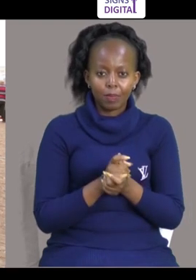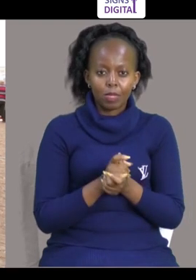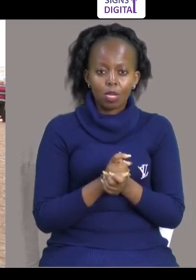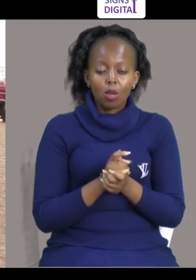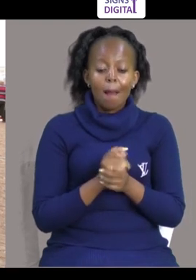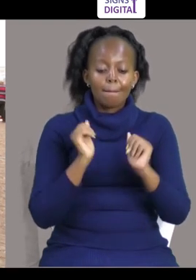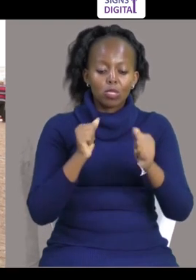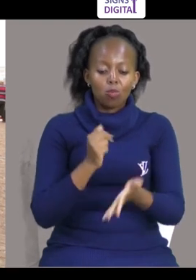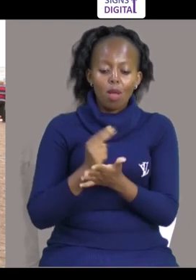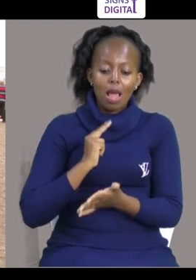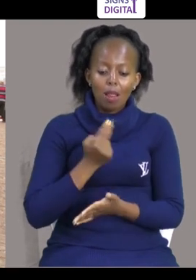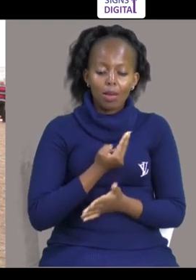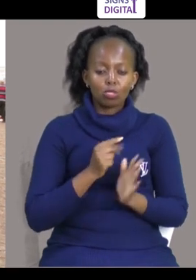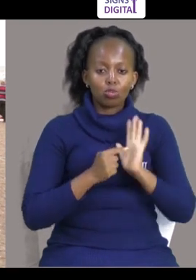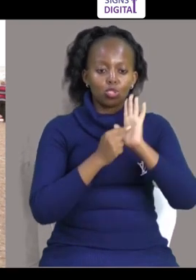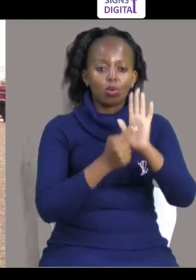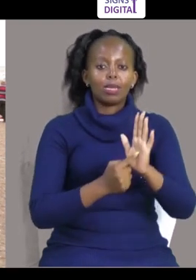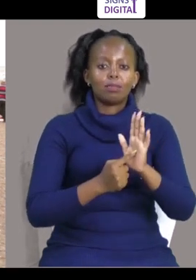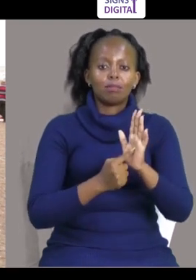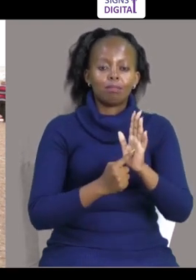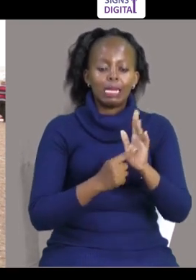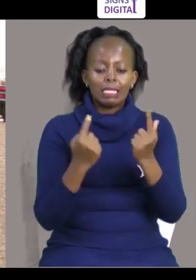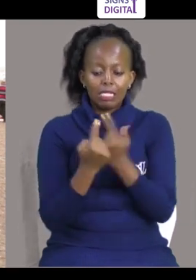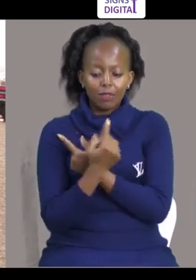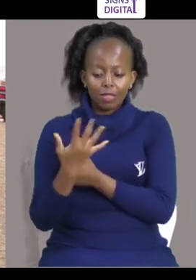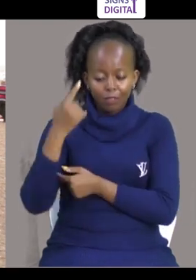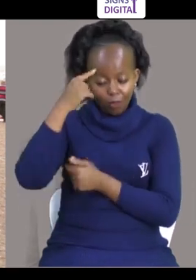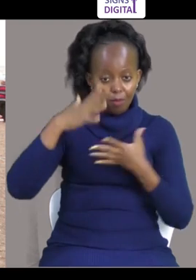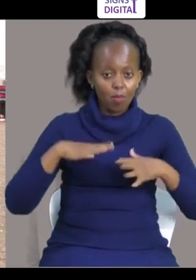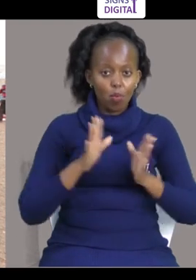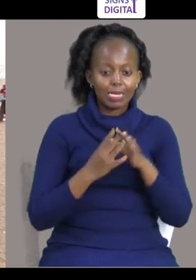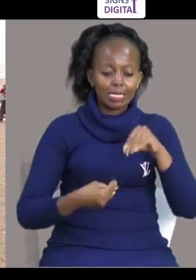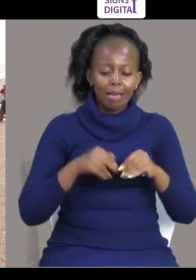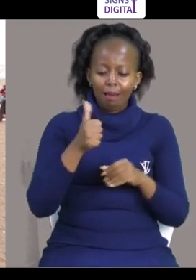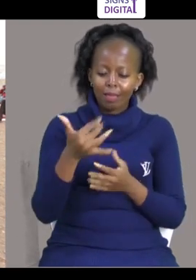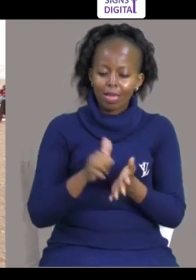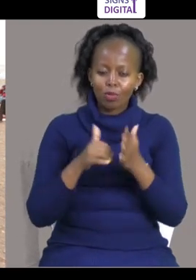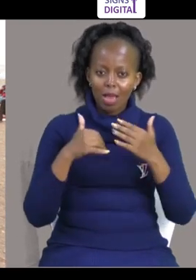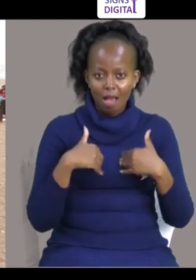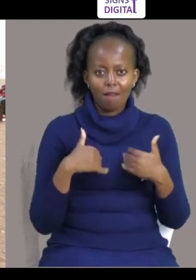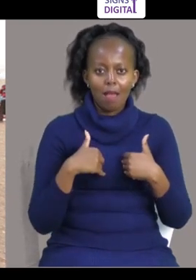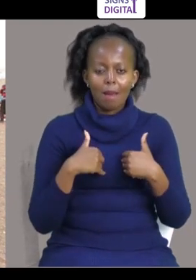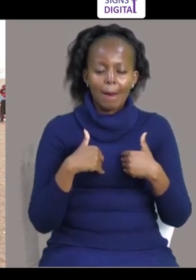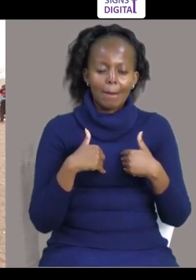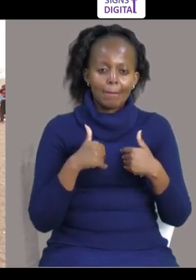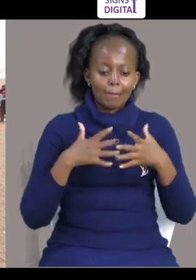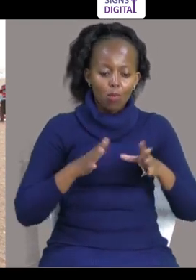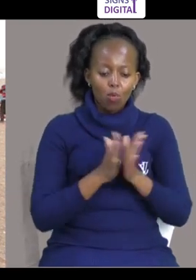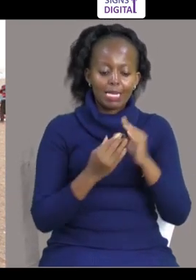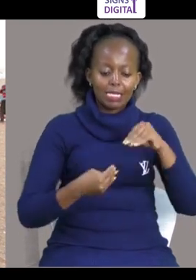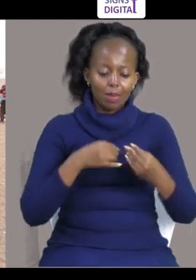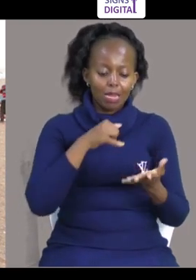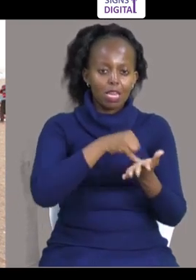Inapanya Kani Ya Mabu Ya Watu Walimavu Kwa Kwa Kwa Kwa Kukote Kukote Kukote Kukote Kukote Kukote Mabu Inashirika Dunia Mzima